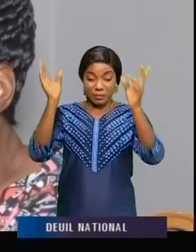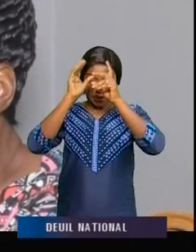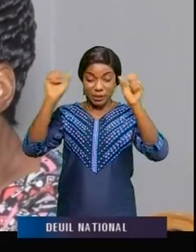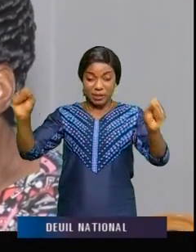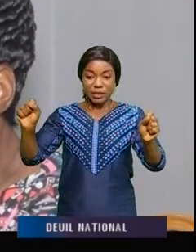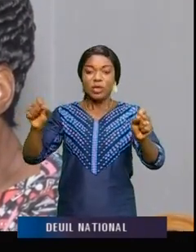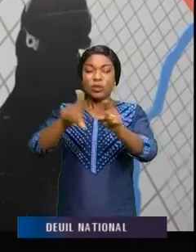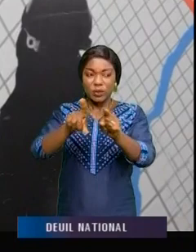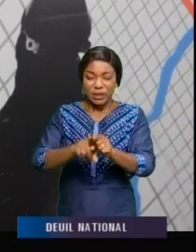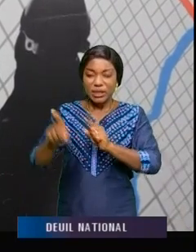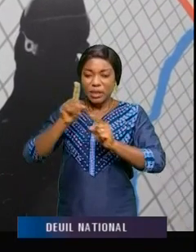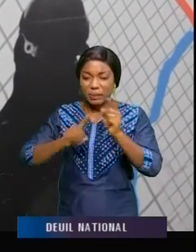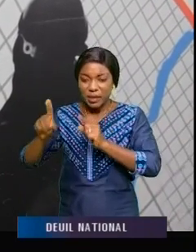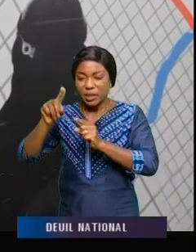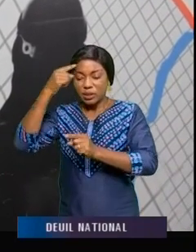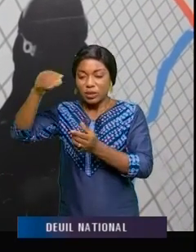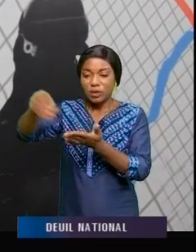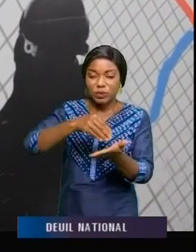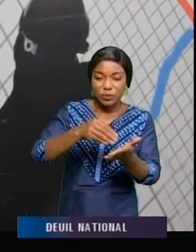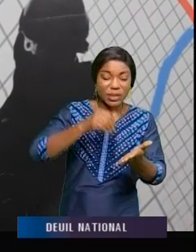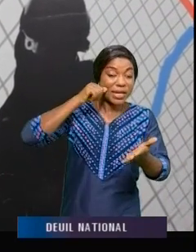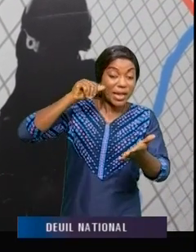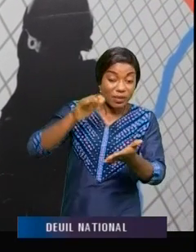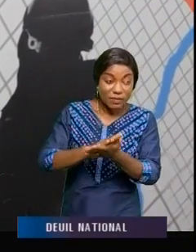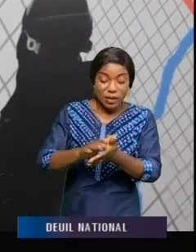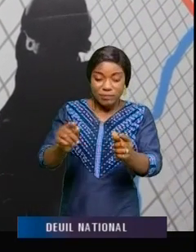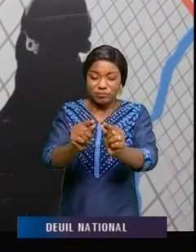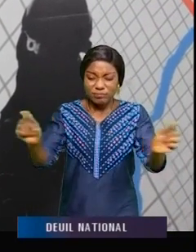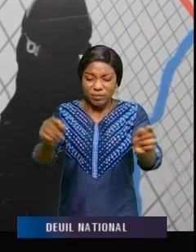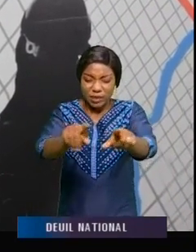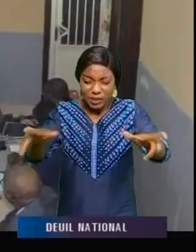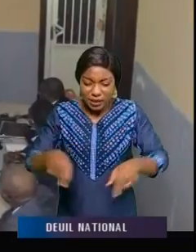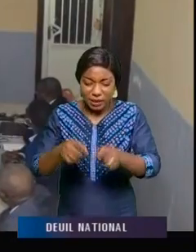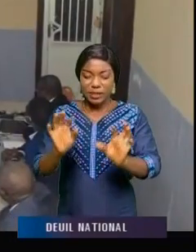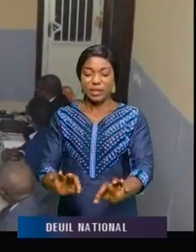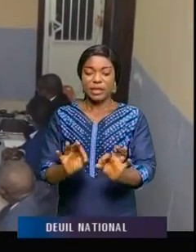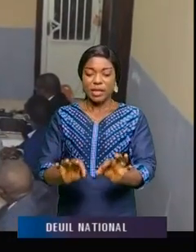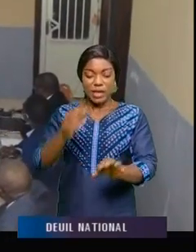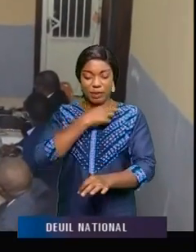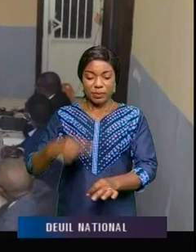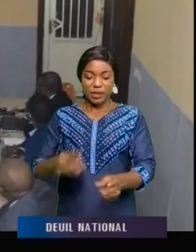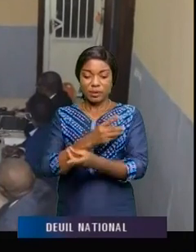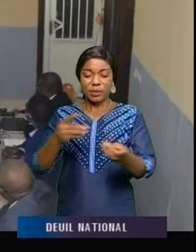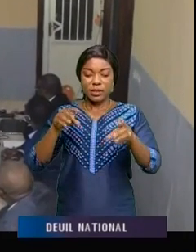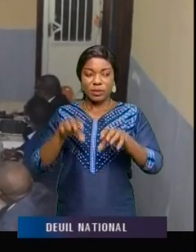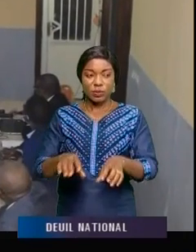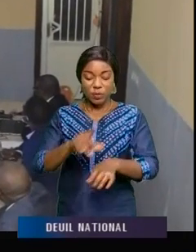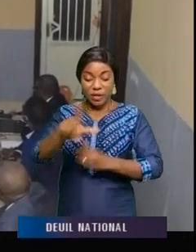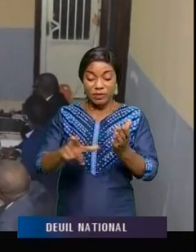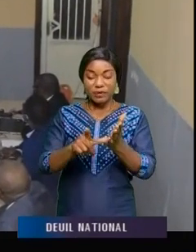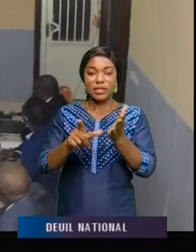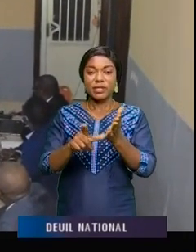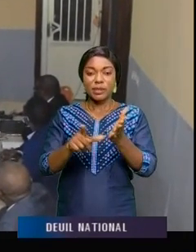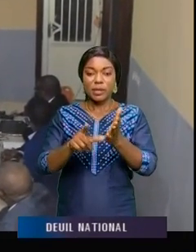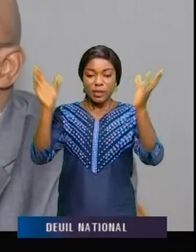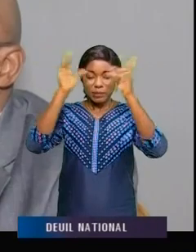s'est penchée sur la contribution de la femme géomètre en République démocratique du Congo. Le vice-président de la